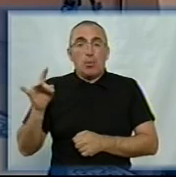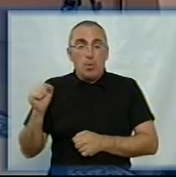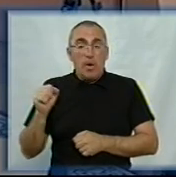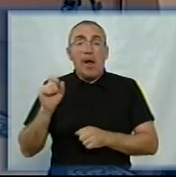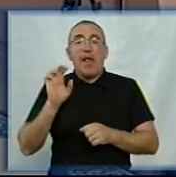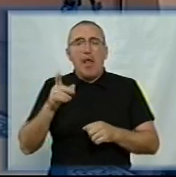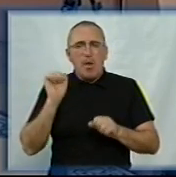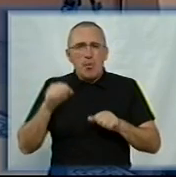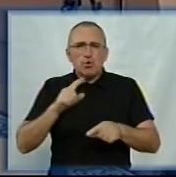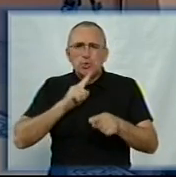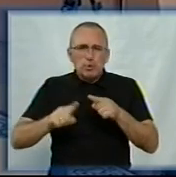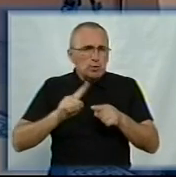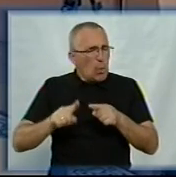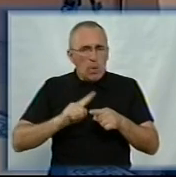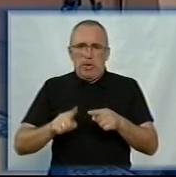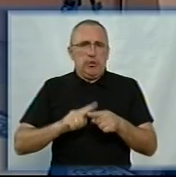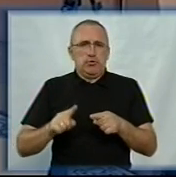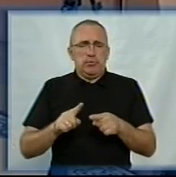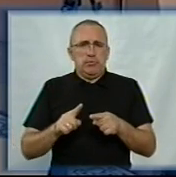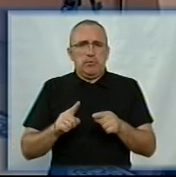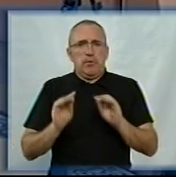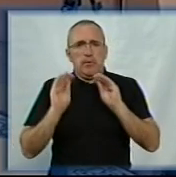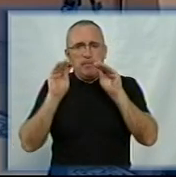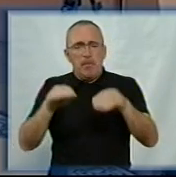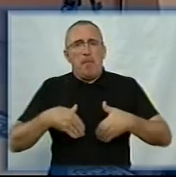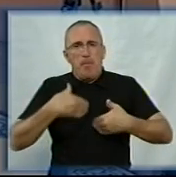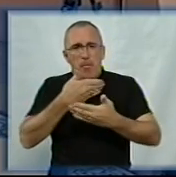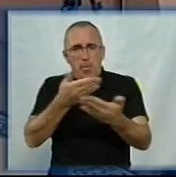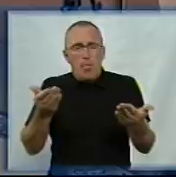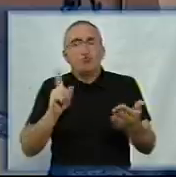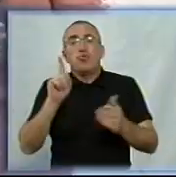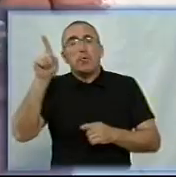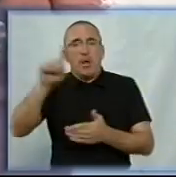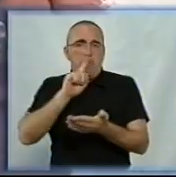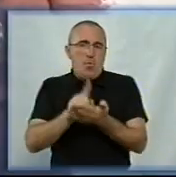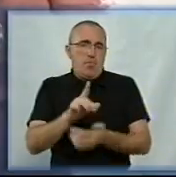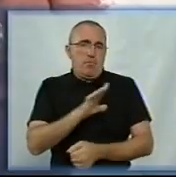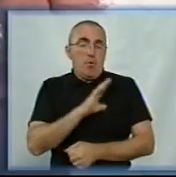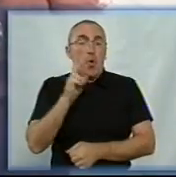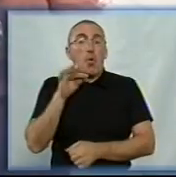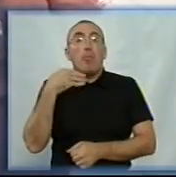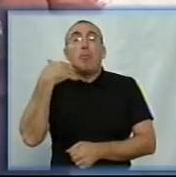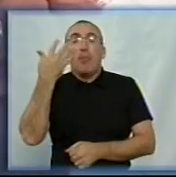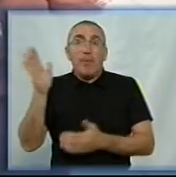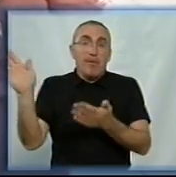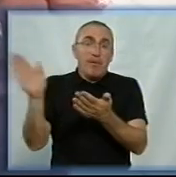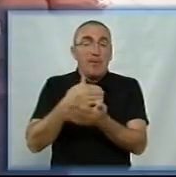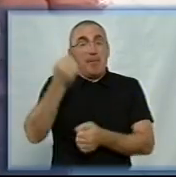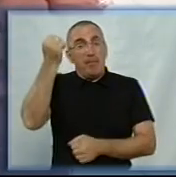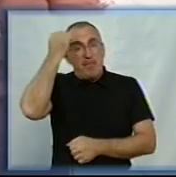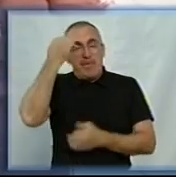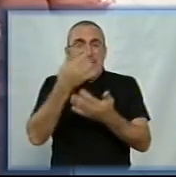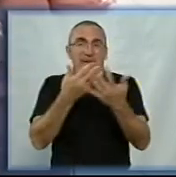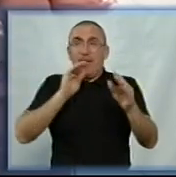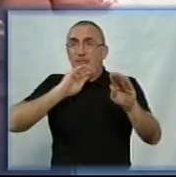можна скоріше внести пропозицію, що там повинно бути. Коли у Кропивницькому демонтують пам'ятники та